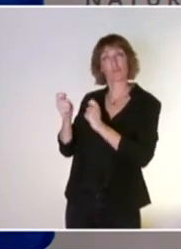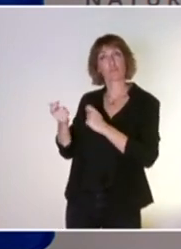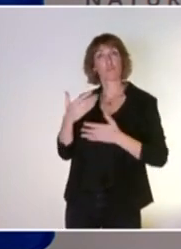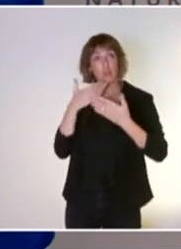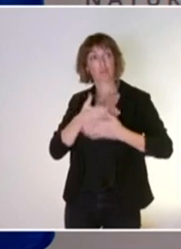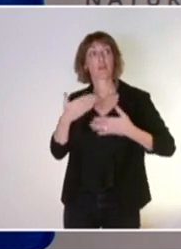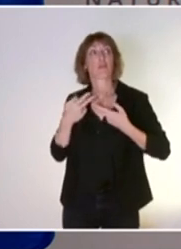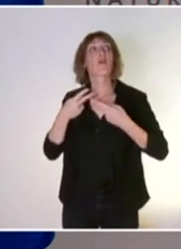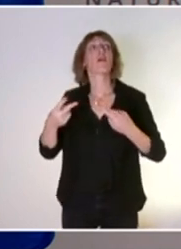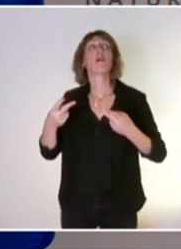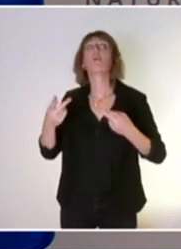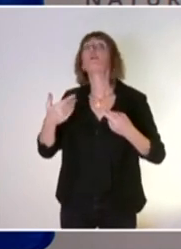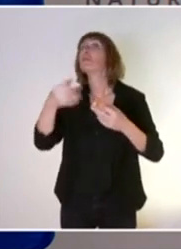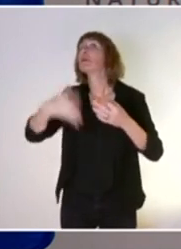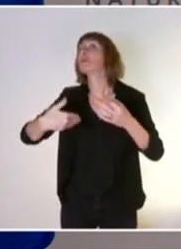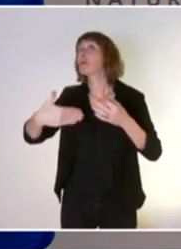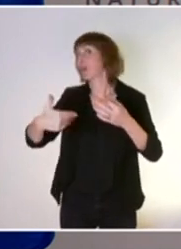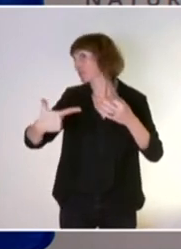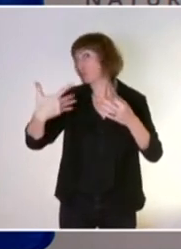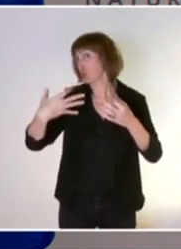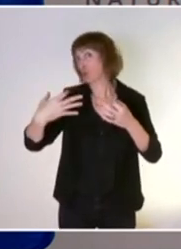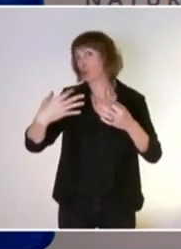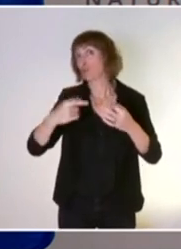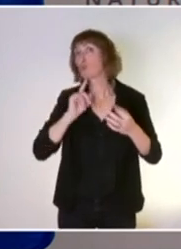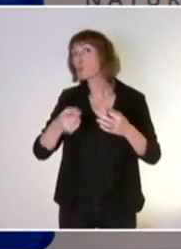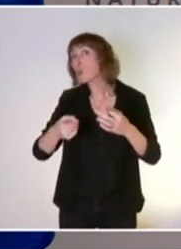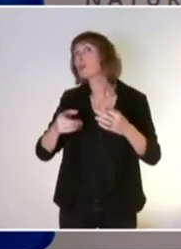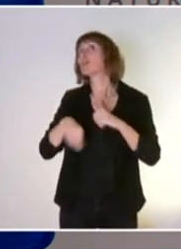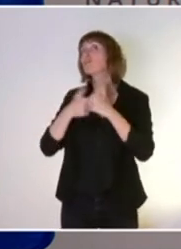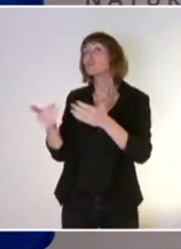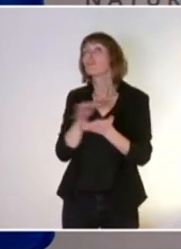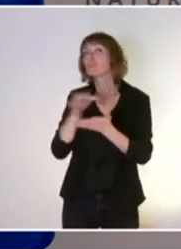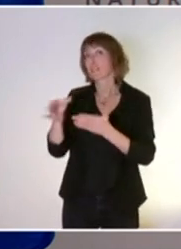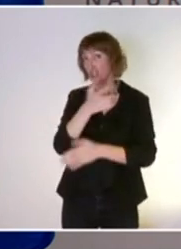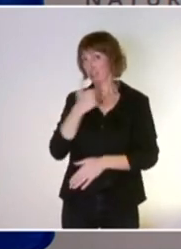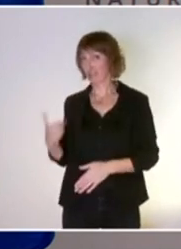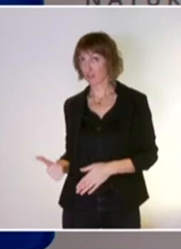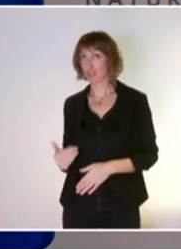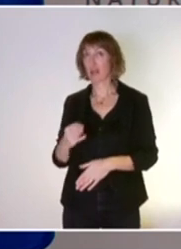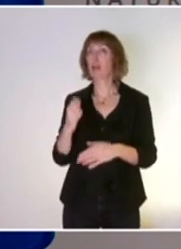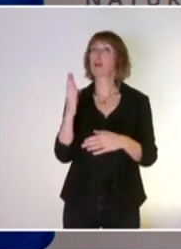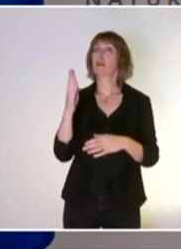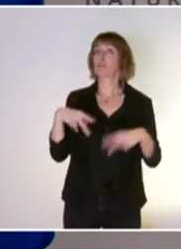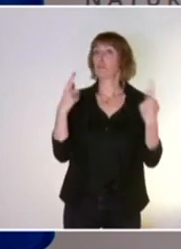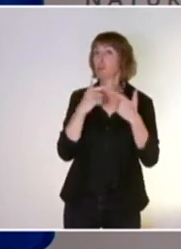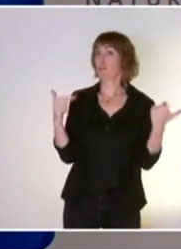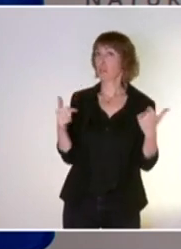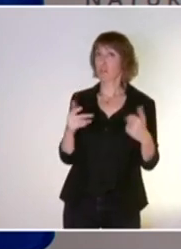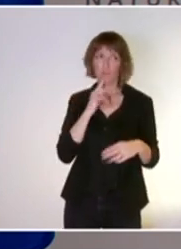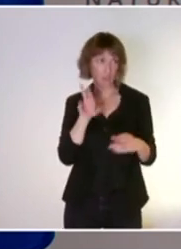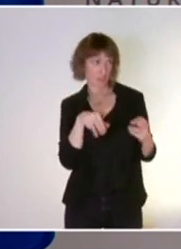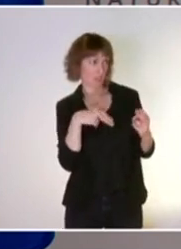annoncer ce qui en ressort dans quelques jours maintenant dans le cadre de la stratégie nationale biodiversité. Donc rien aujourd'hui ? Non,